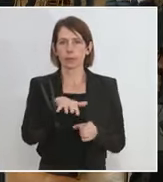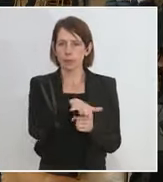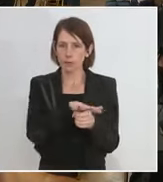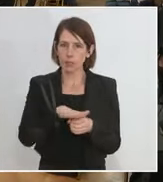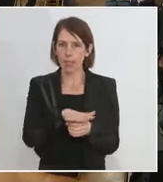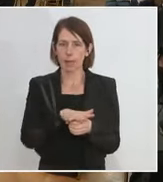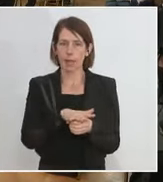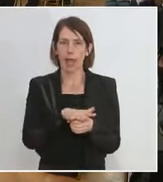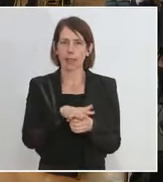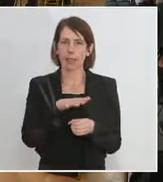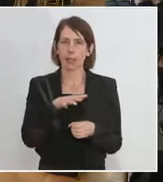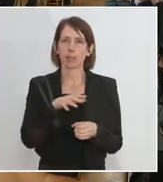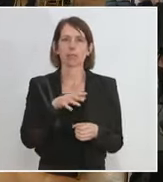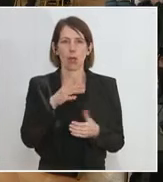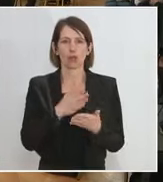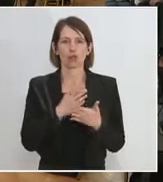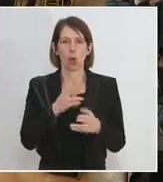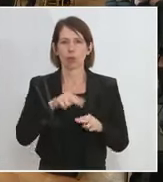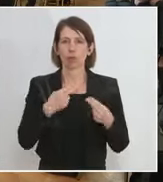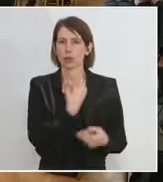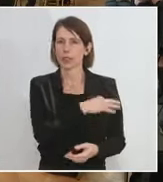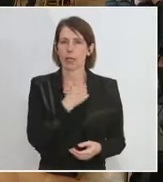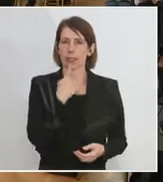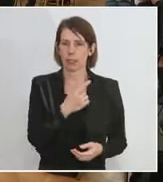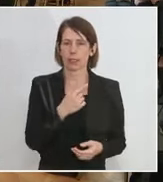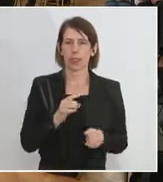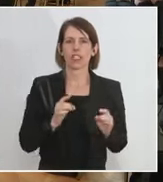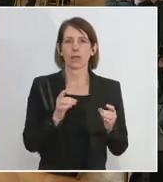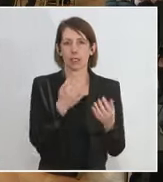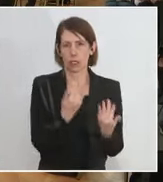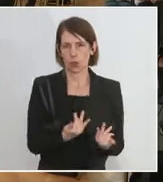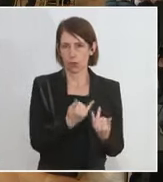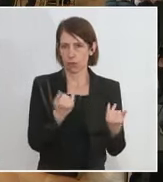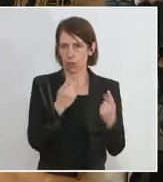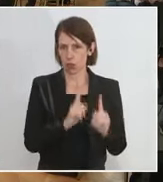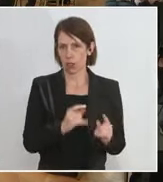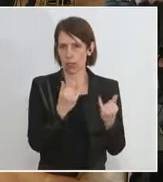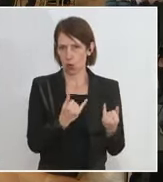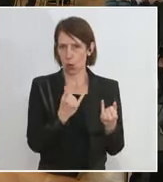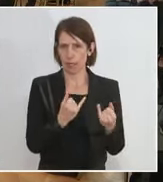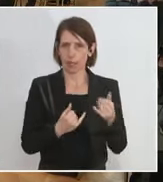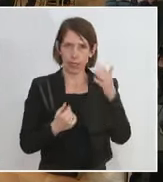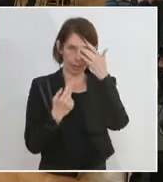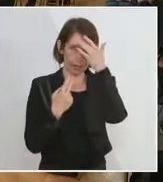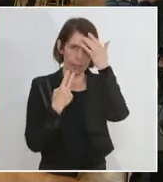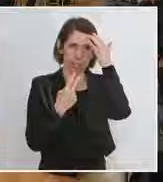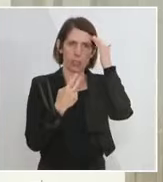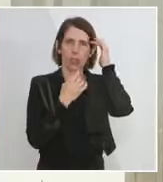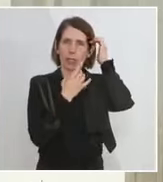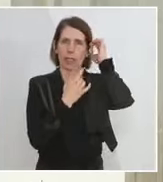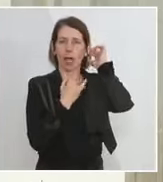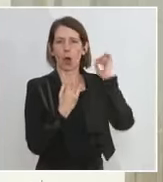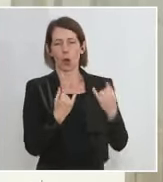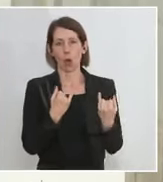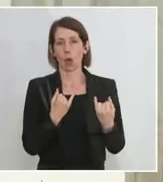die der Bundeskanzler schon eingegangen ist, am Beginn Infektionszahlen heute. Wo stehen wir? Präziser dargestellt. Wir